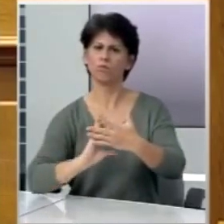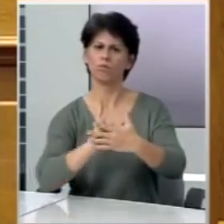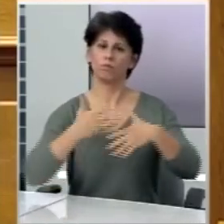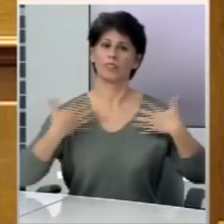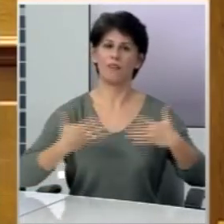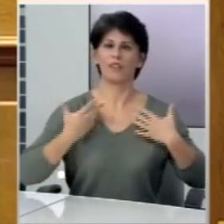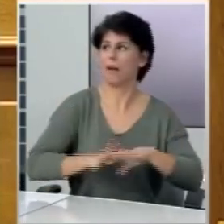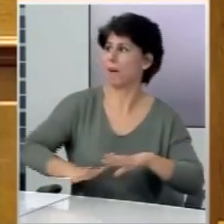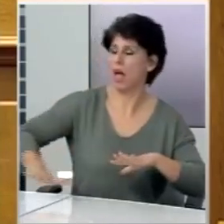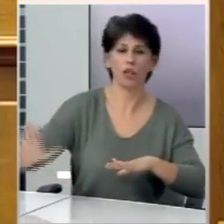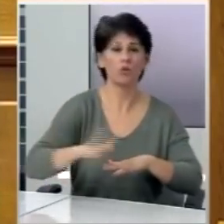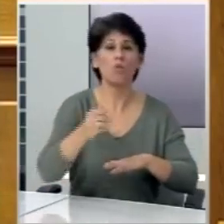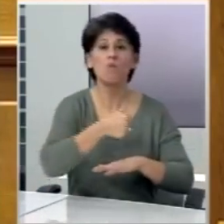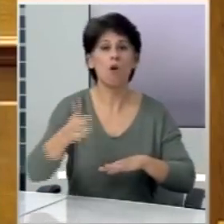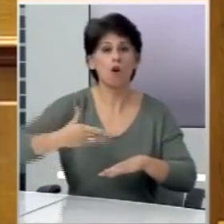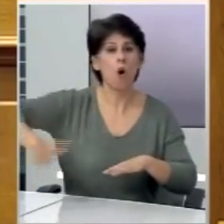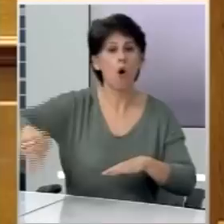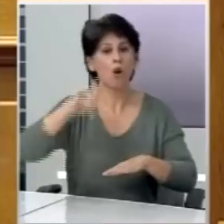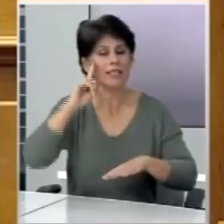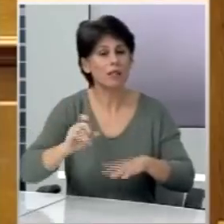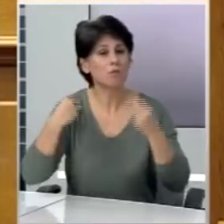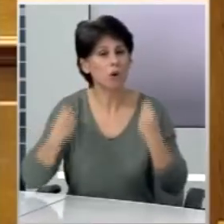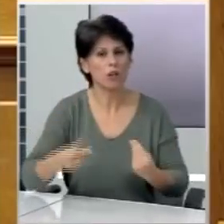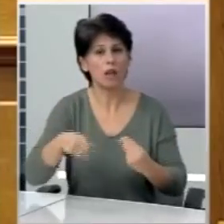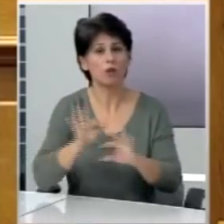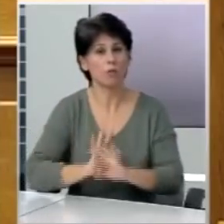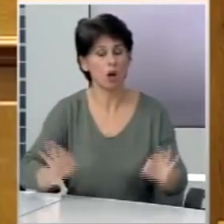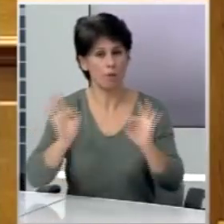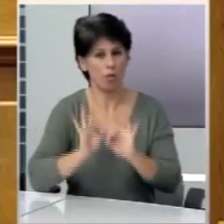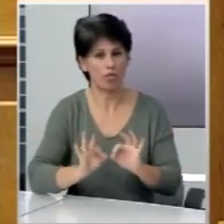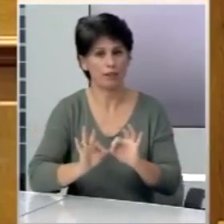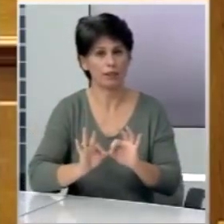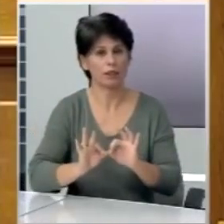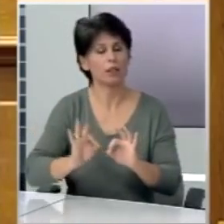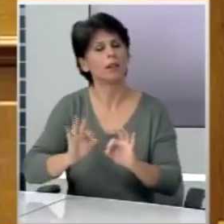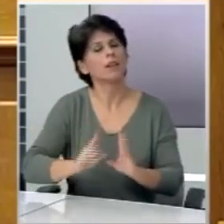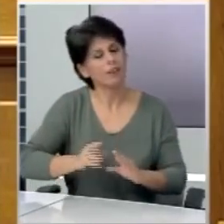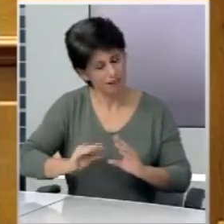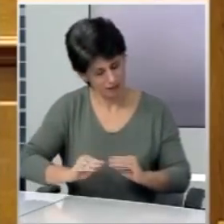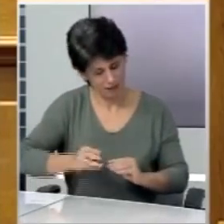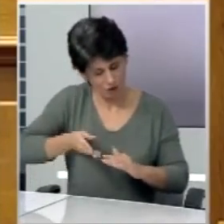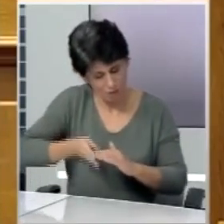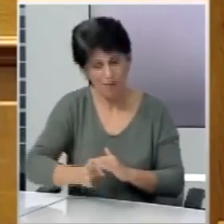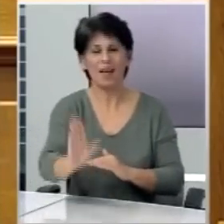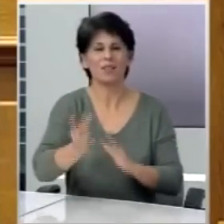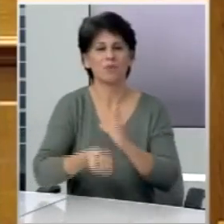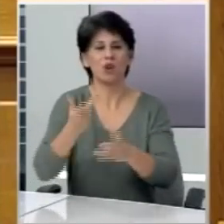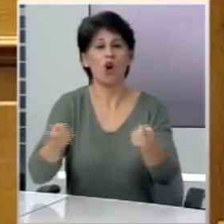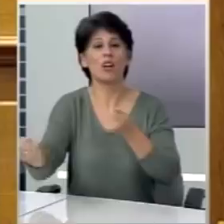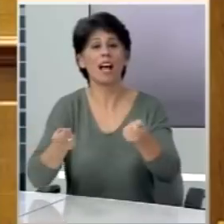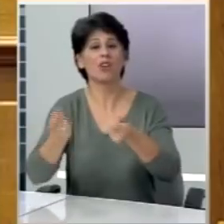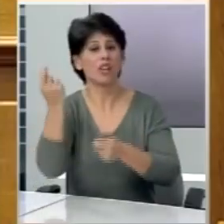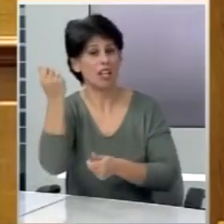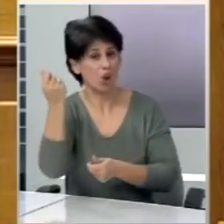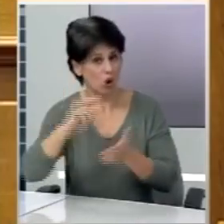και ευτυχία παντού. Μόνο που όλοι ξέρουμε πολύ καλά ότι αυτό προϋποθέτει και το πέρασμα σε μια νέα οργάνωση της οικονομίας,